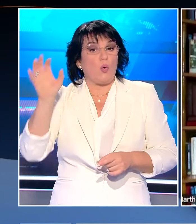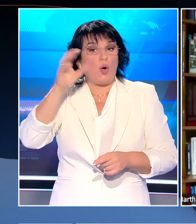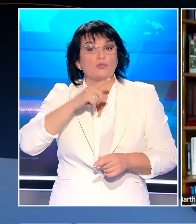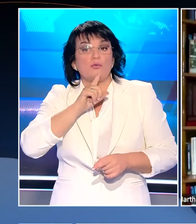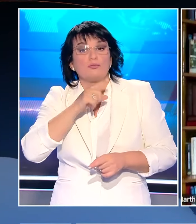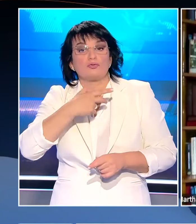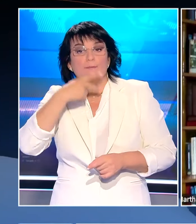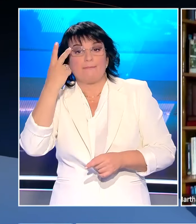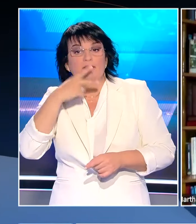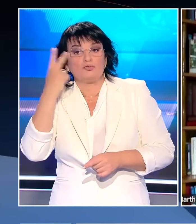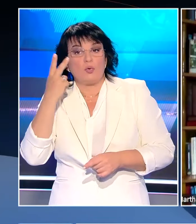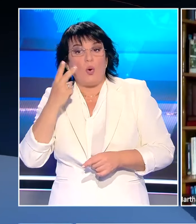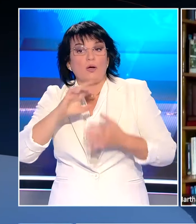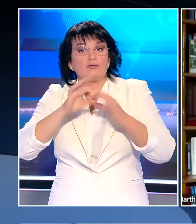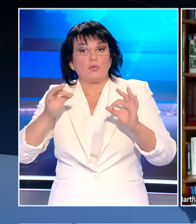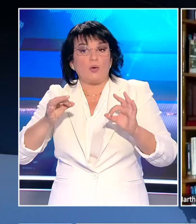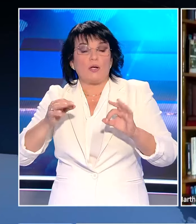χρήματα. Ακώς είναι